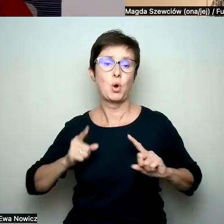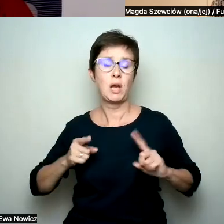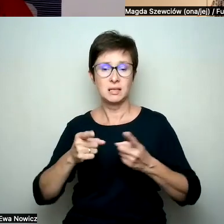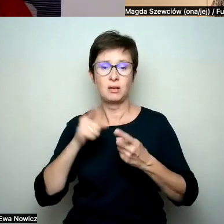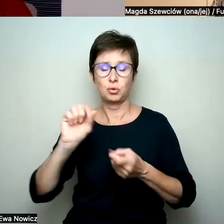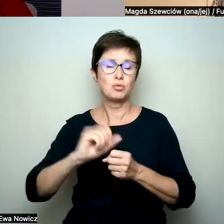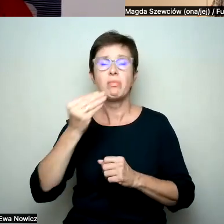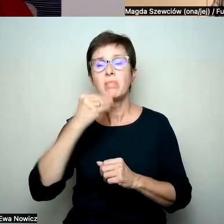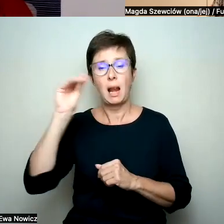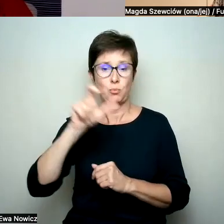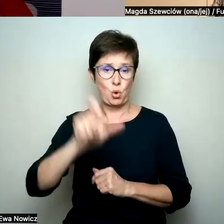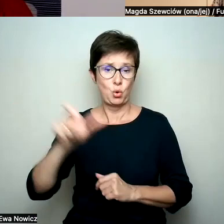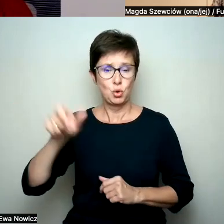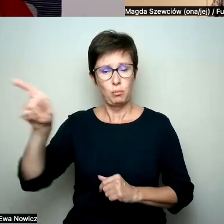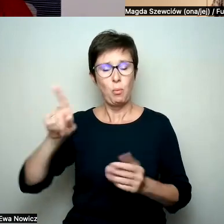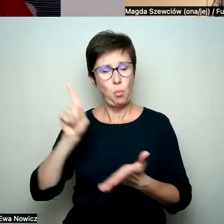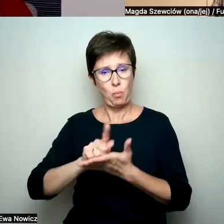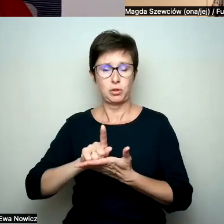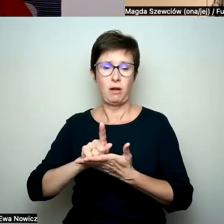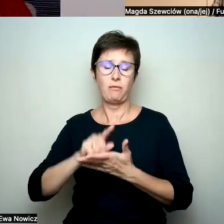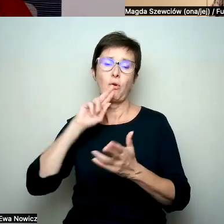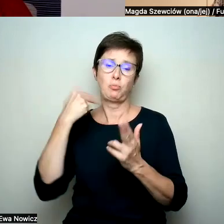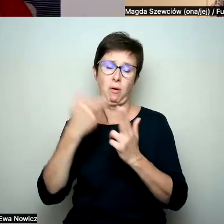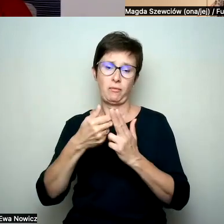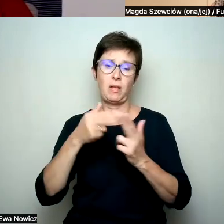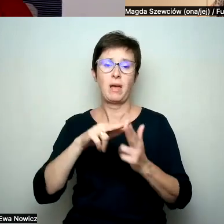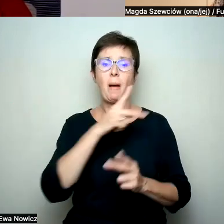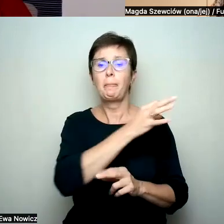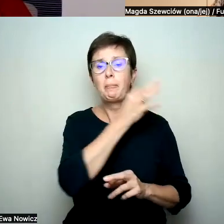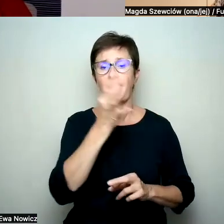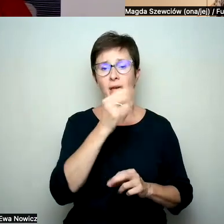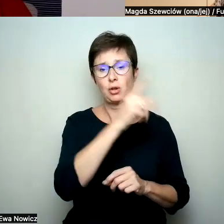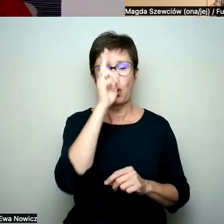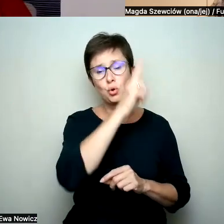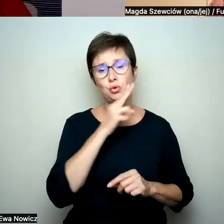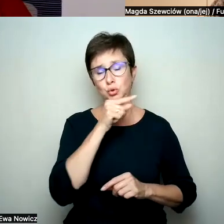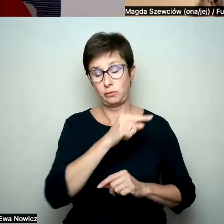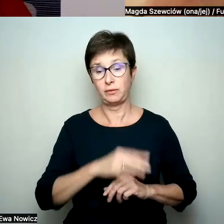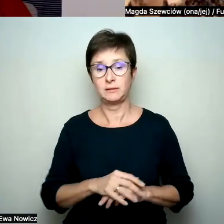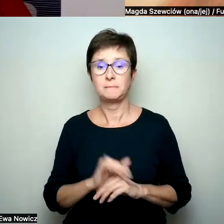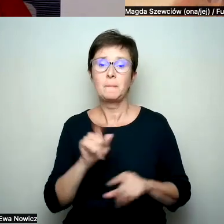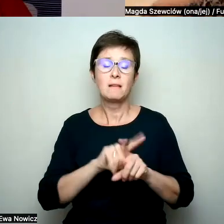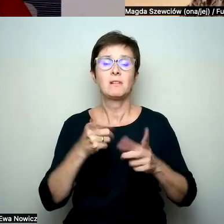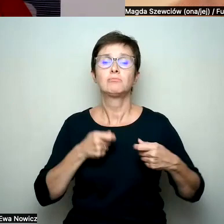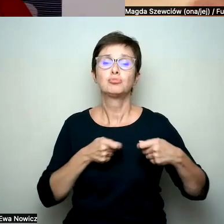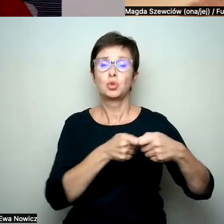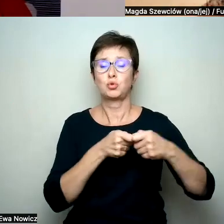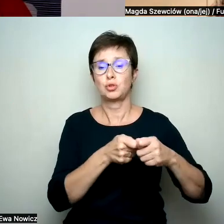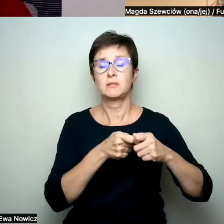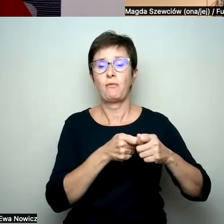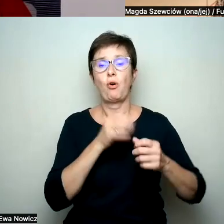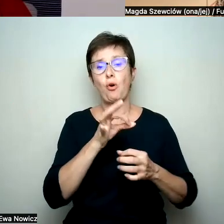osoby, które będą mogły odpowiedzieć na polączki po prostu rodzicielskie i sojusznictwo z takiego poziomu